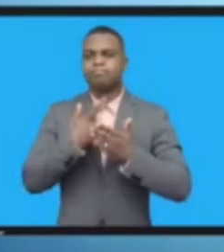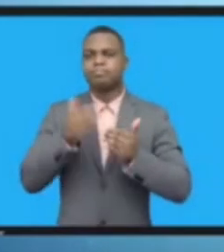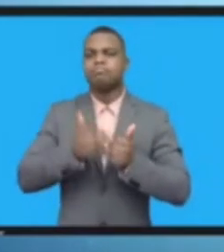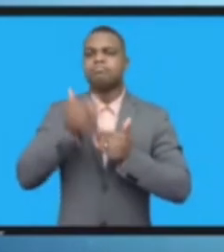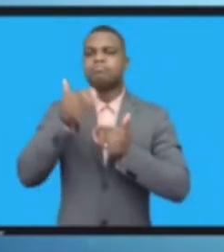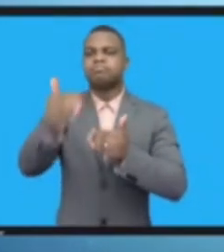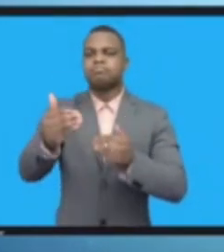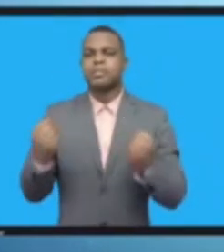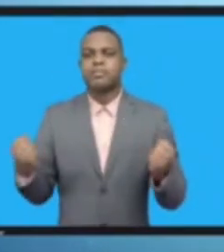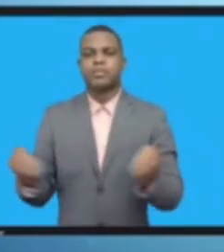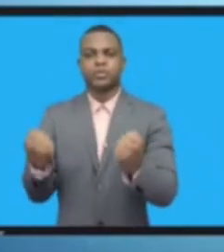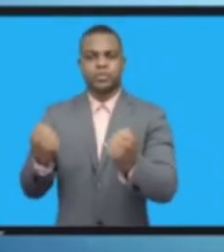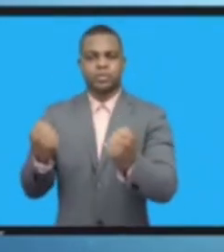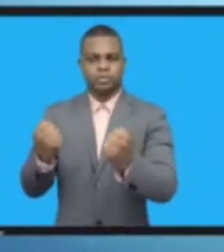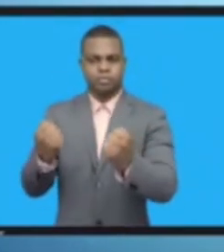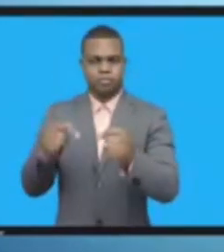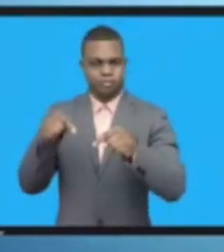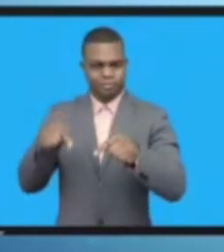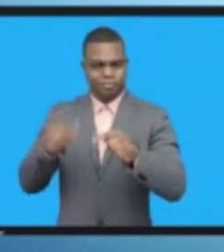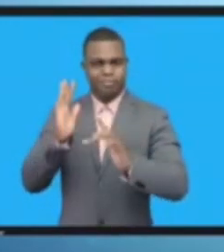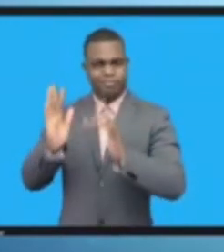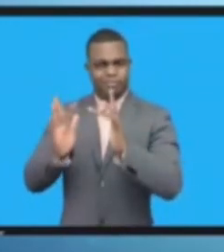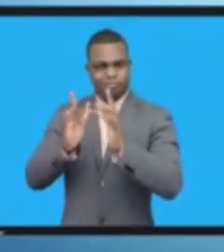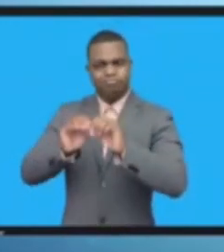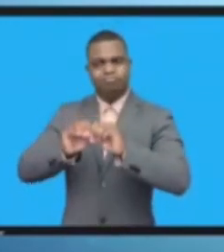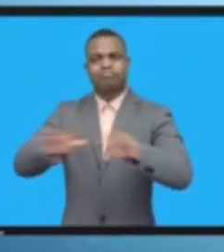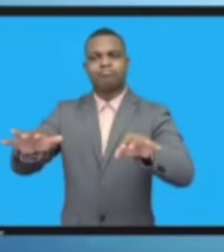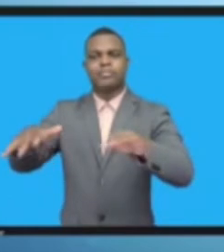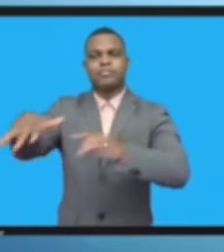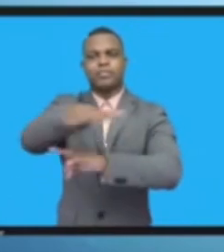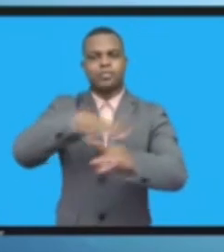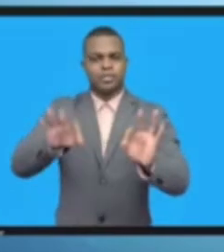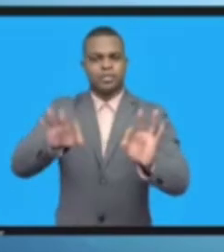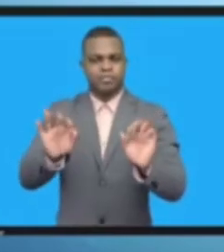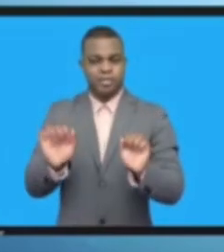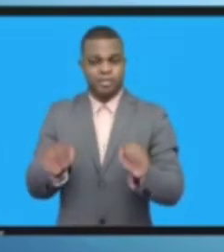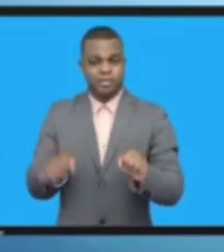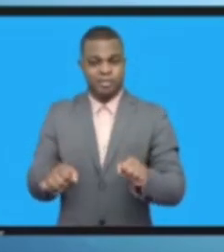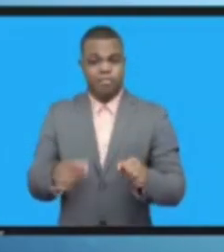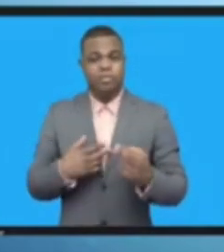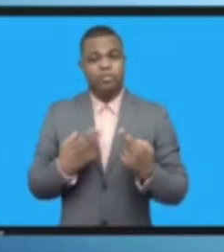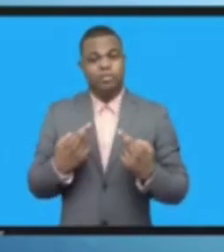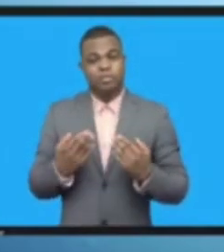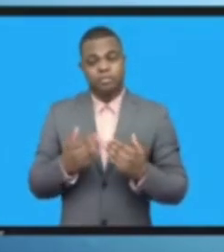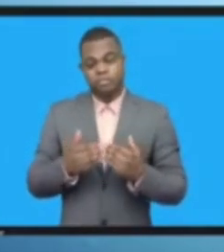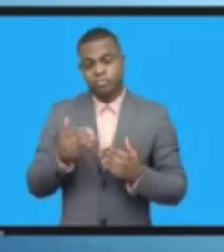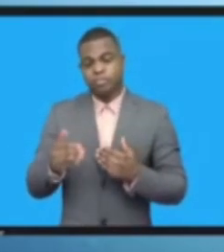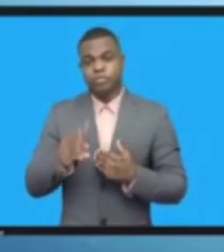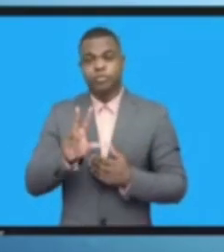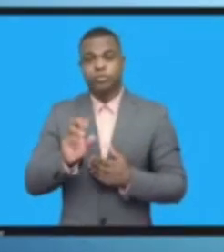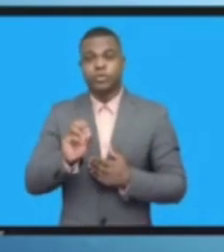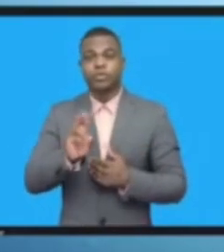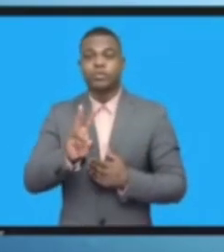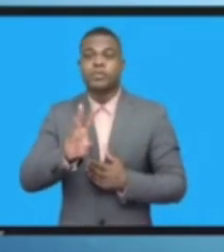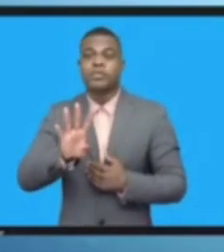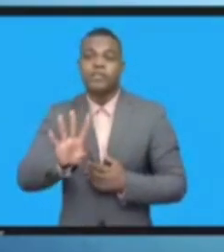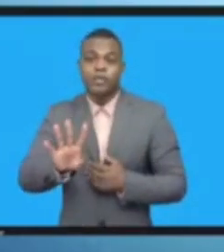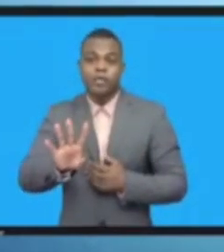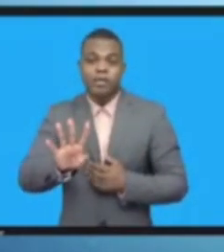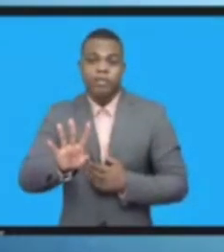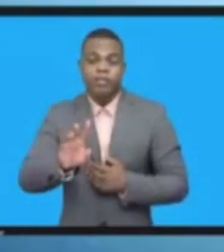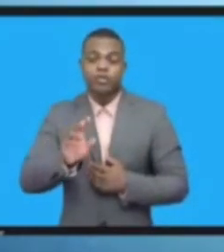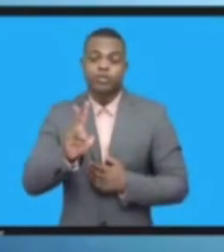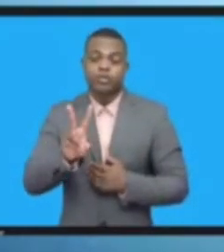إلى تحسين الشبكة والبيئة الرقمية بشكل عام أرجو أن العالم في العام الفين